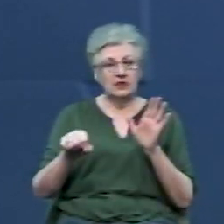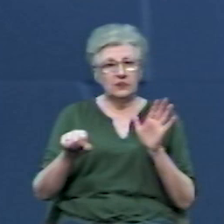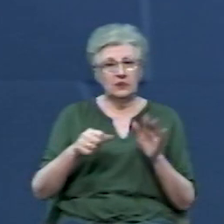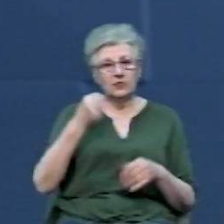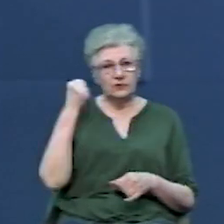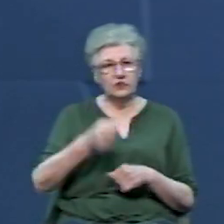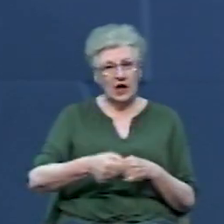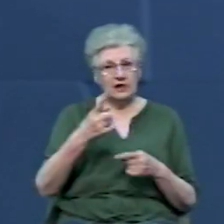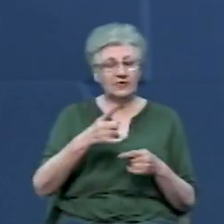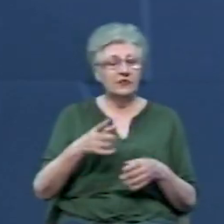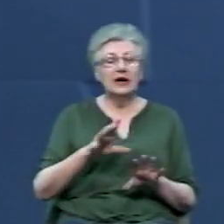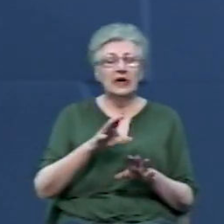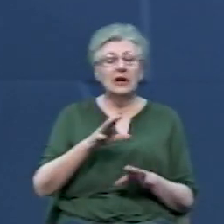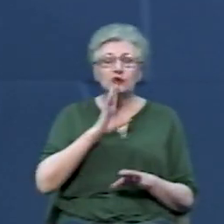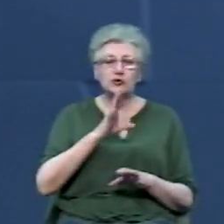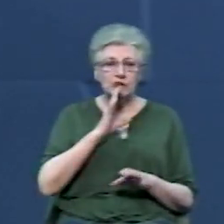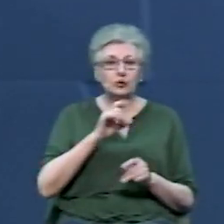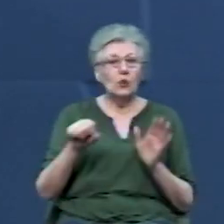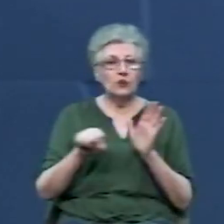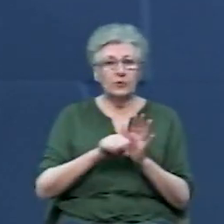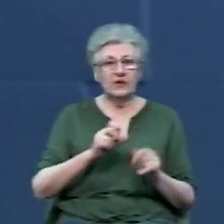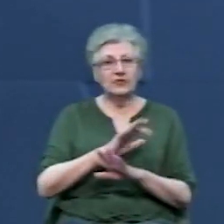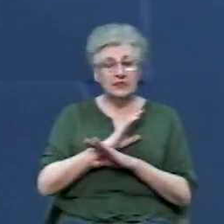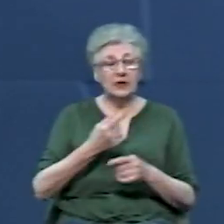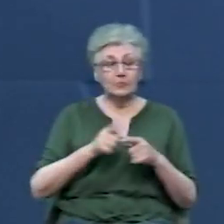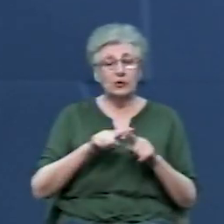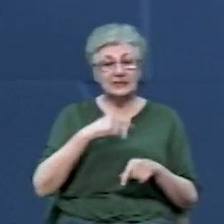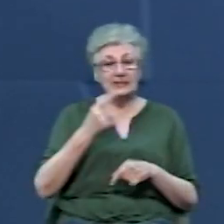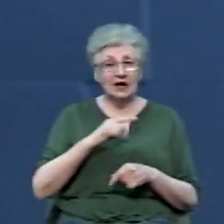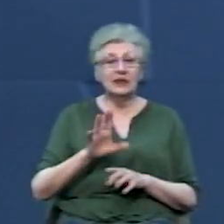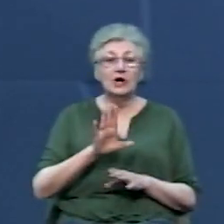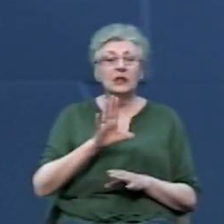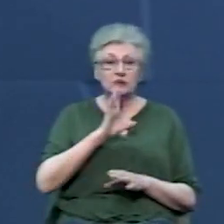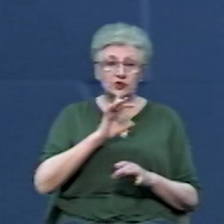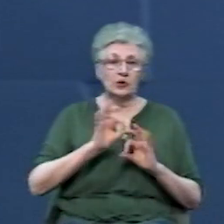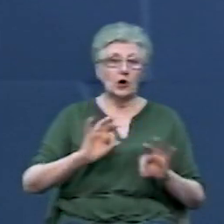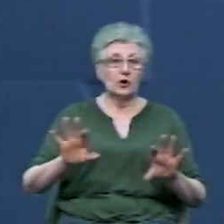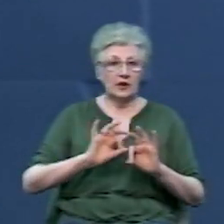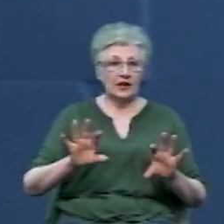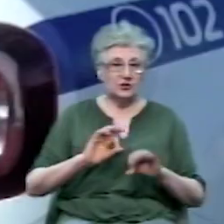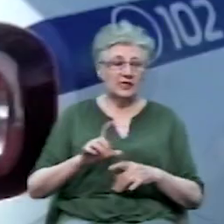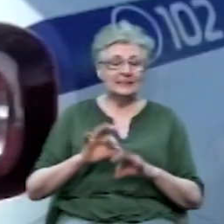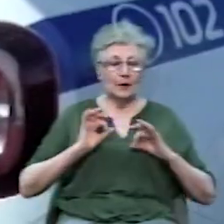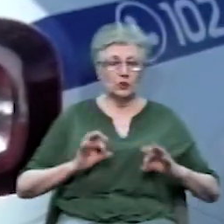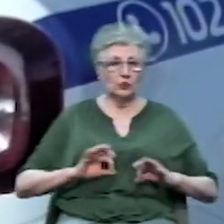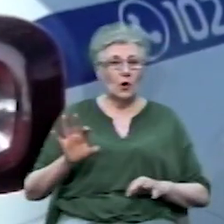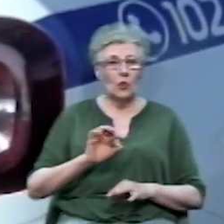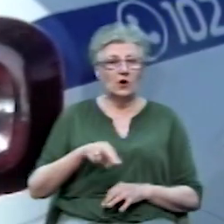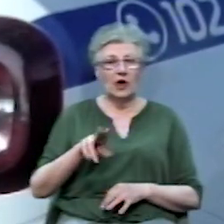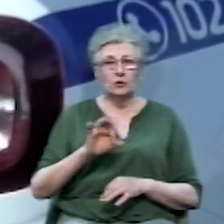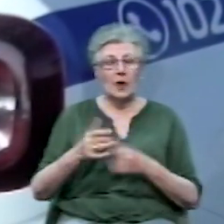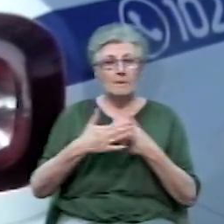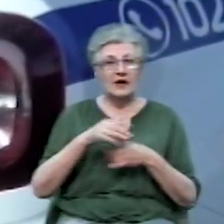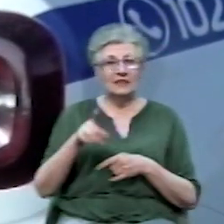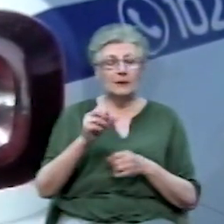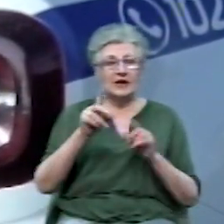-річну жінку. Про це Суспільному Буковине сказала речниця прокуратури області Ольга Долга. За інформацією слідства, перед тим, як сісти